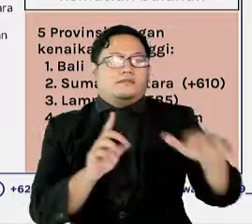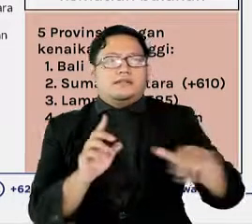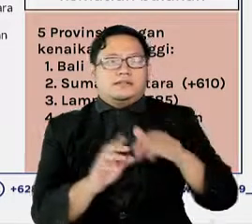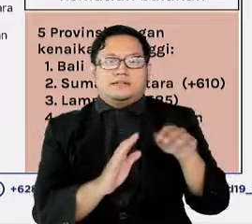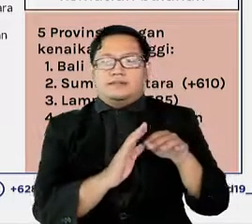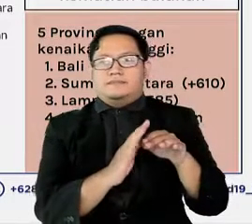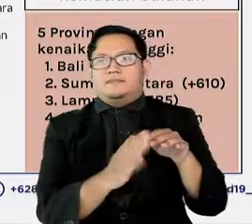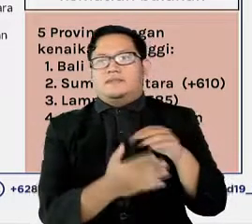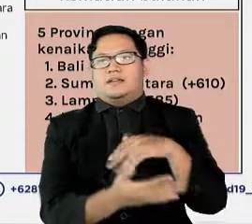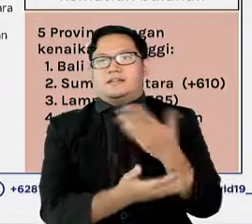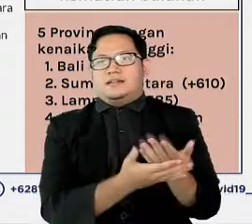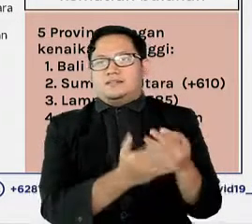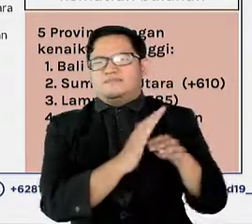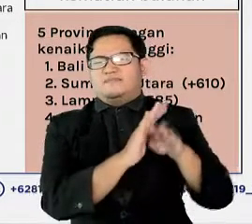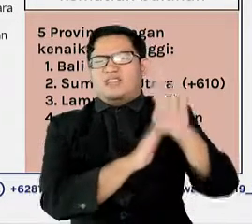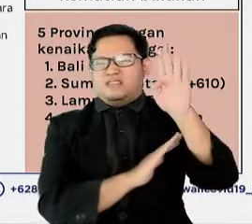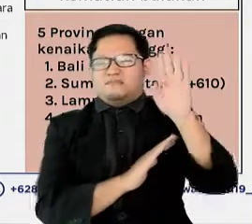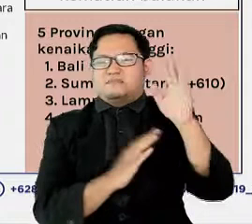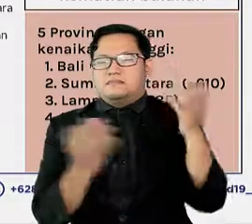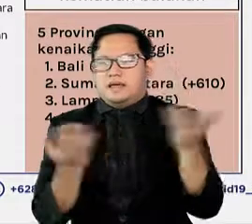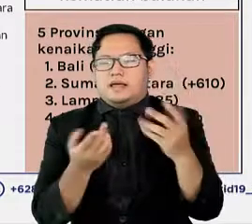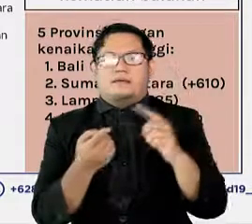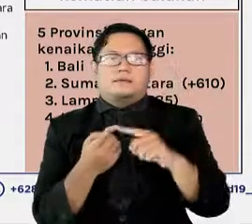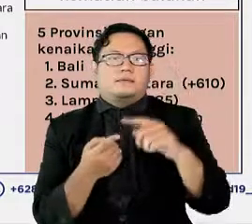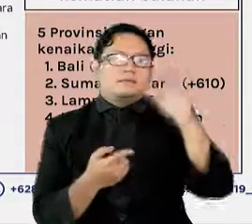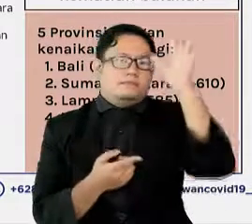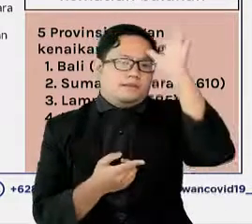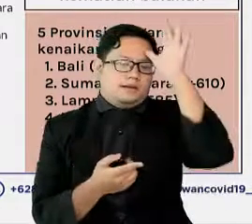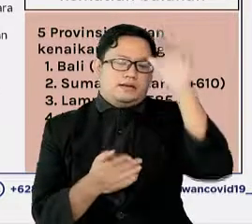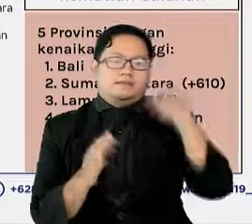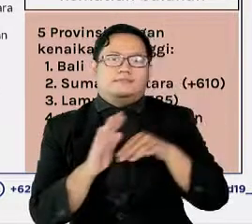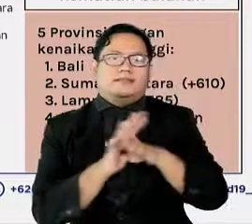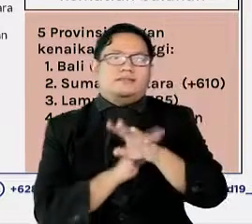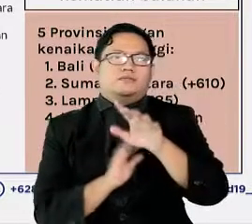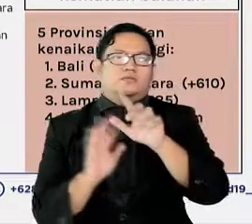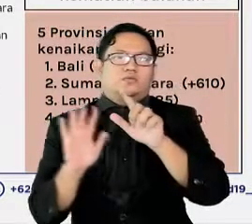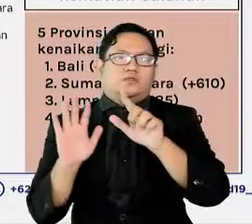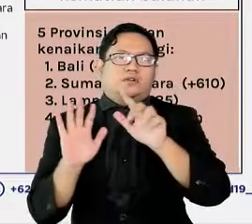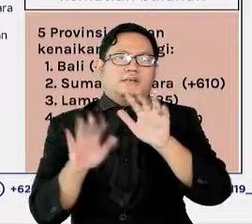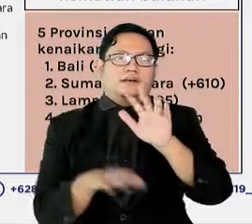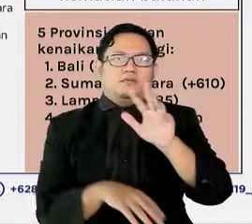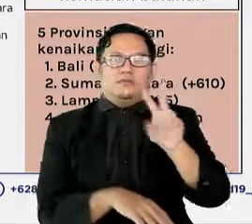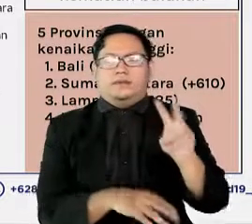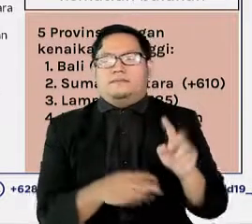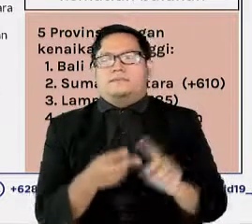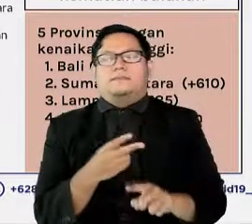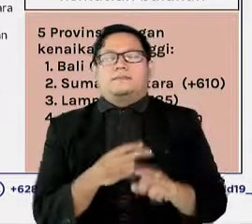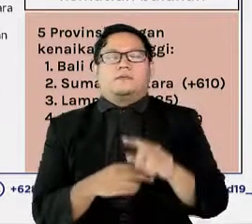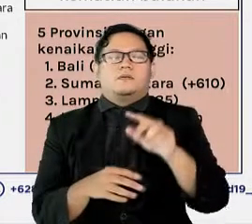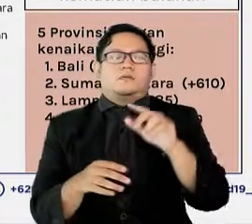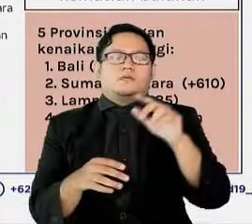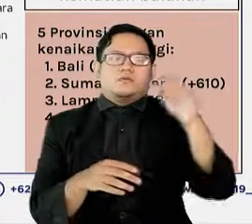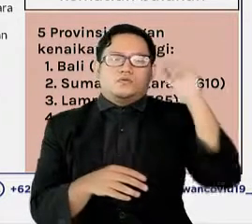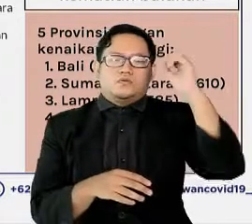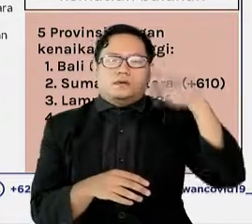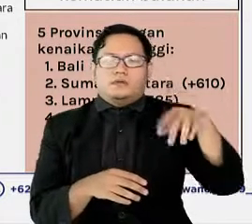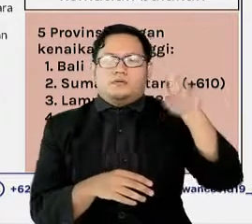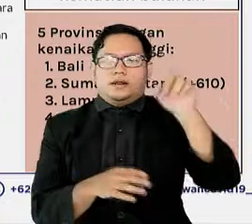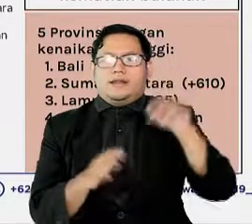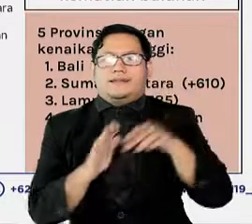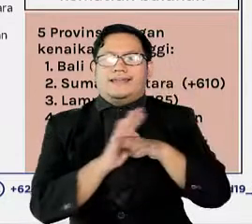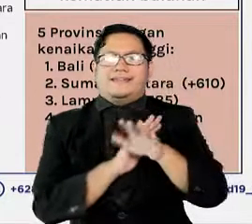tertinggi, diduduki oleh Bali, yaitu naik 752, Sumatera Utara naik 610,